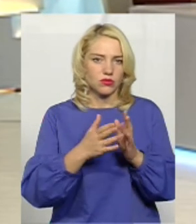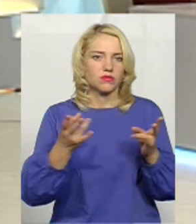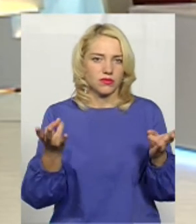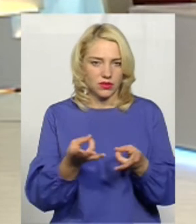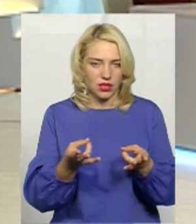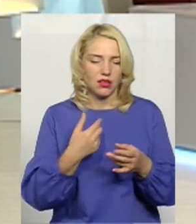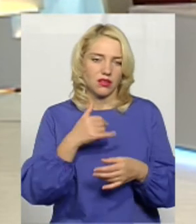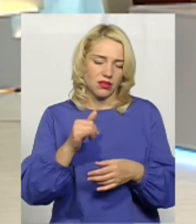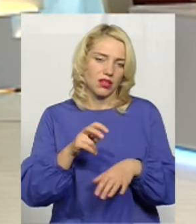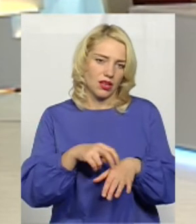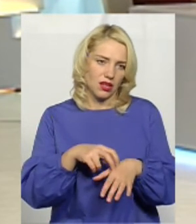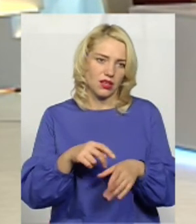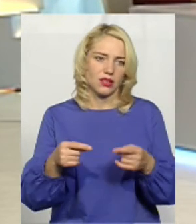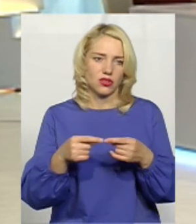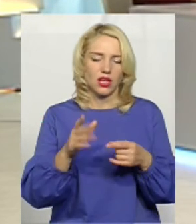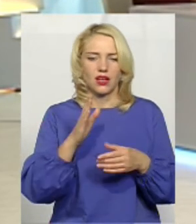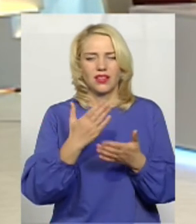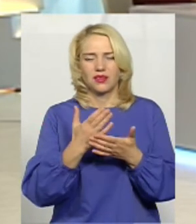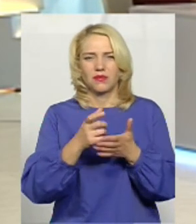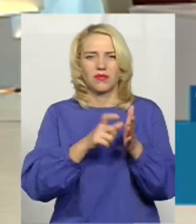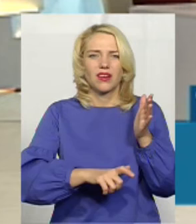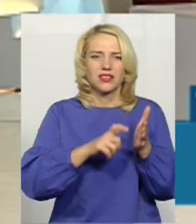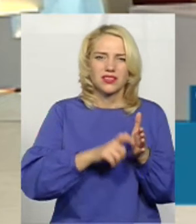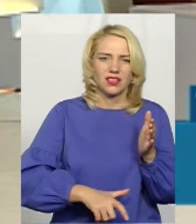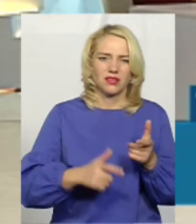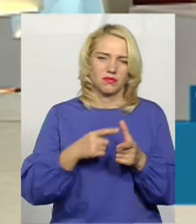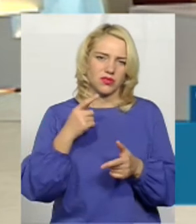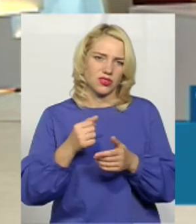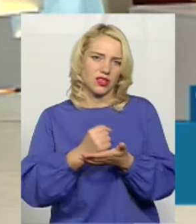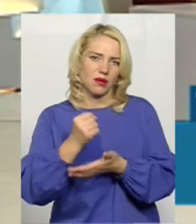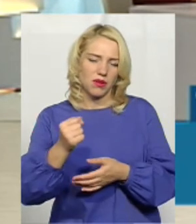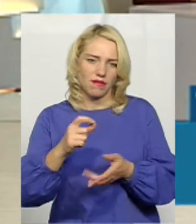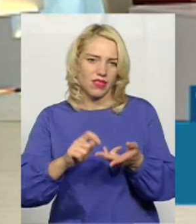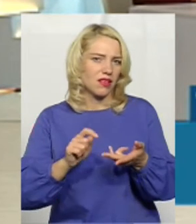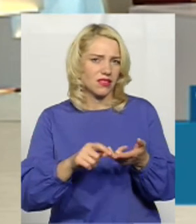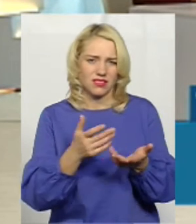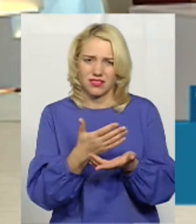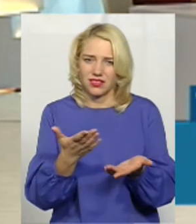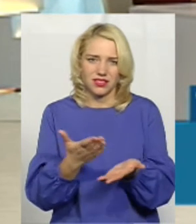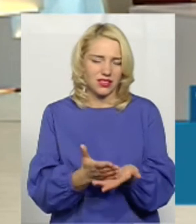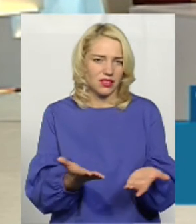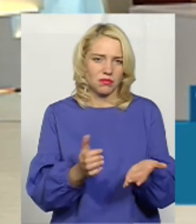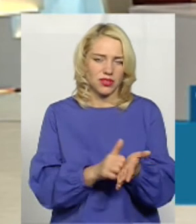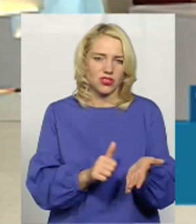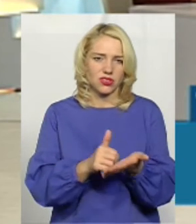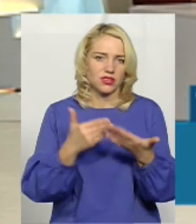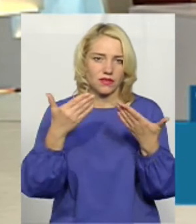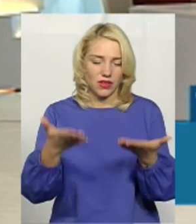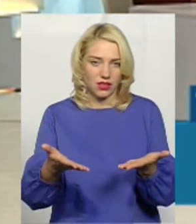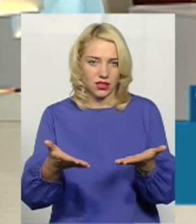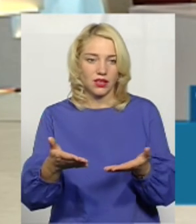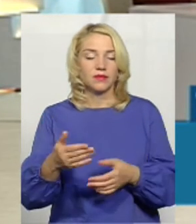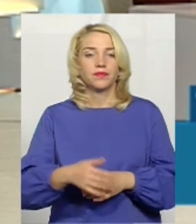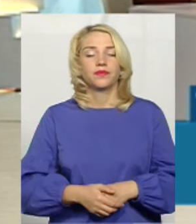І лікар однозначно, чи це є виписка рецепта, чи це якось направлення на аналізи, тому що є різні причини звернення.